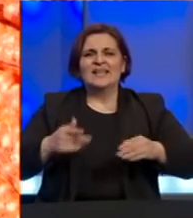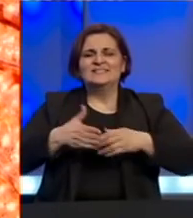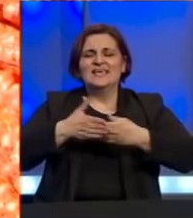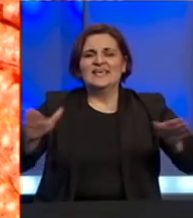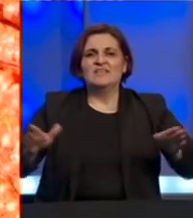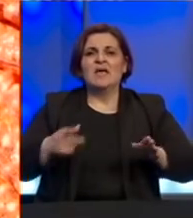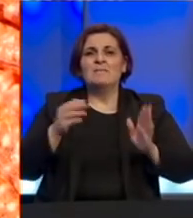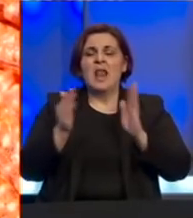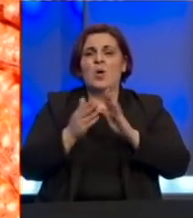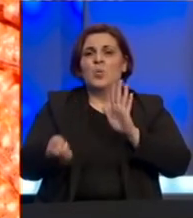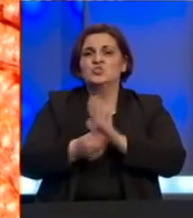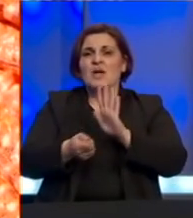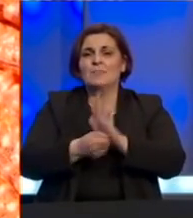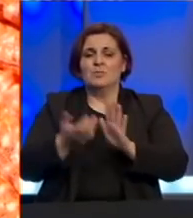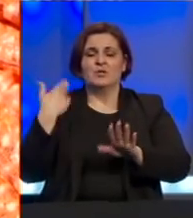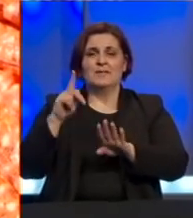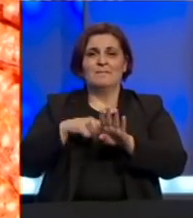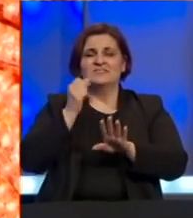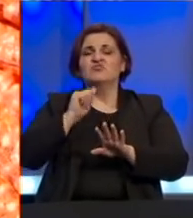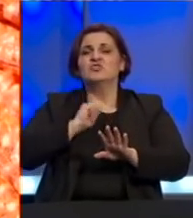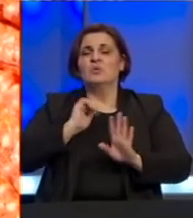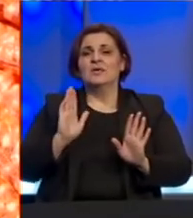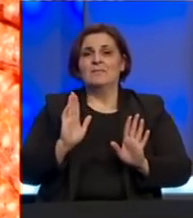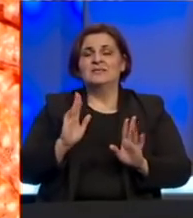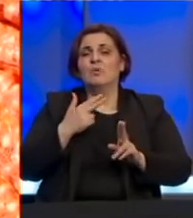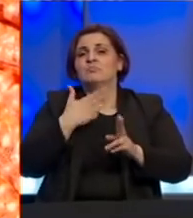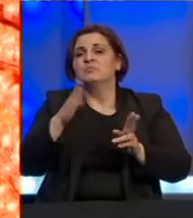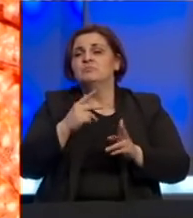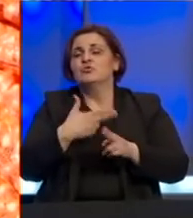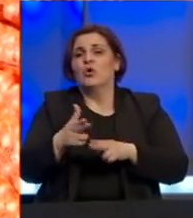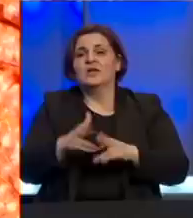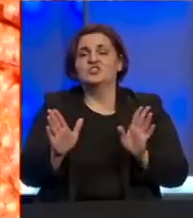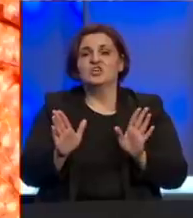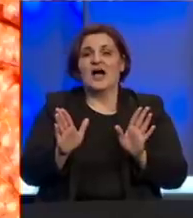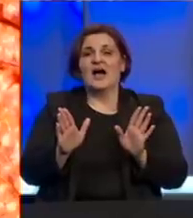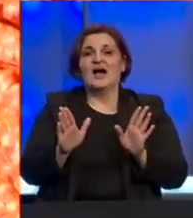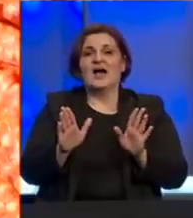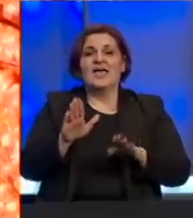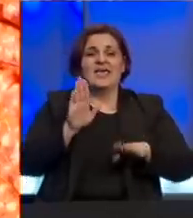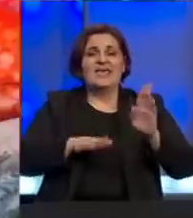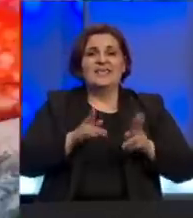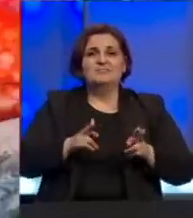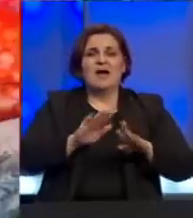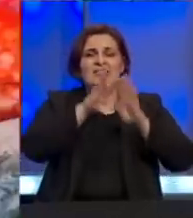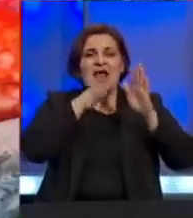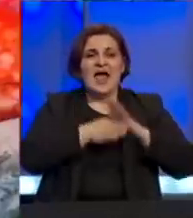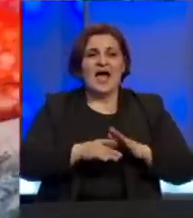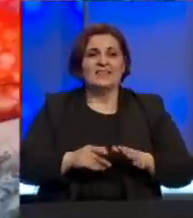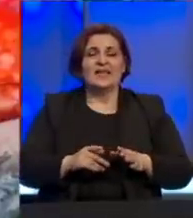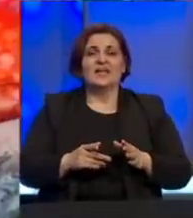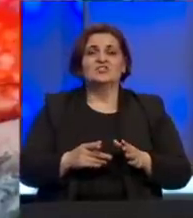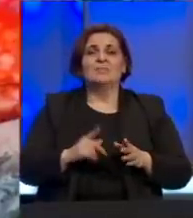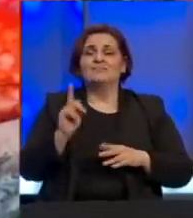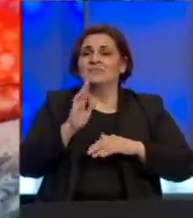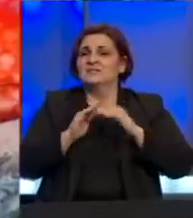kućna prodaja proteklih mjesec danas sve što smo imali rješavali smo izmaga cina hladnjača međutim nisu svi